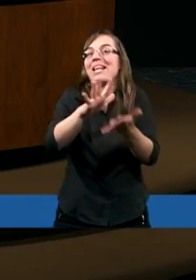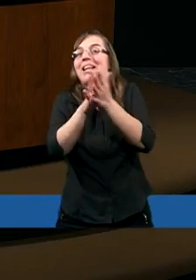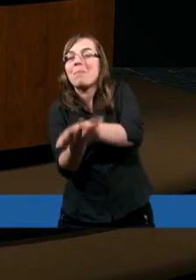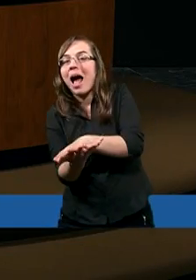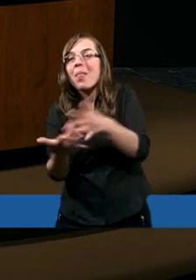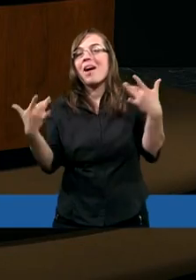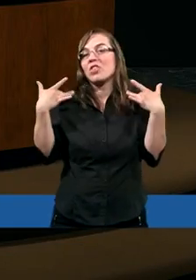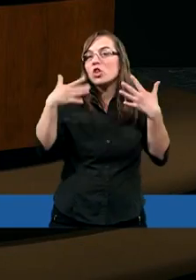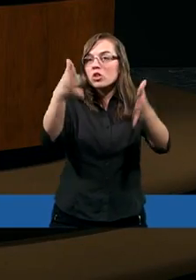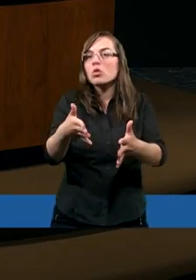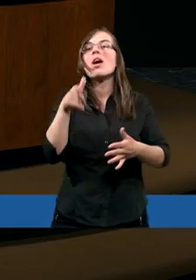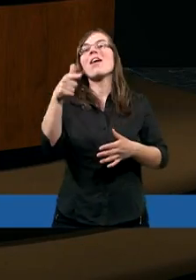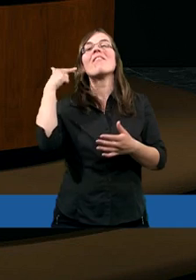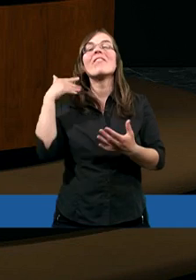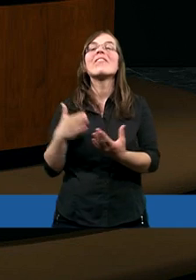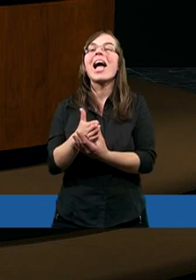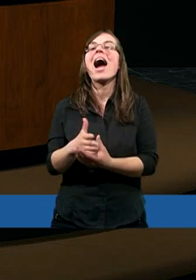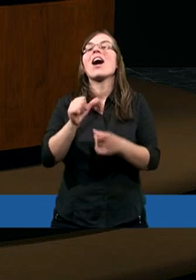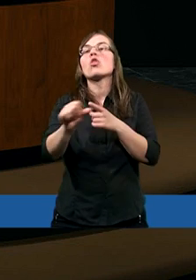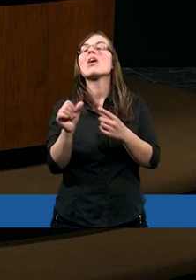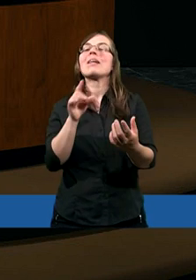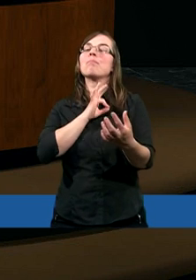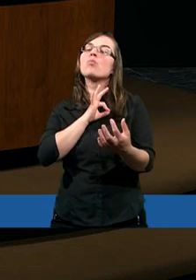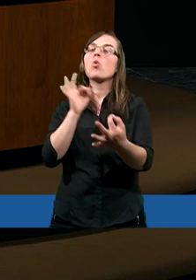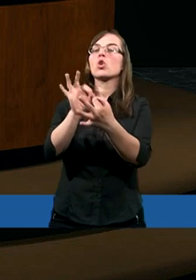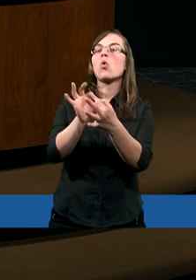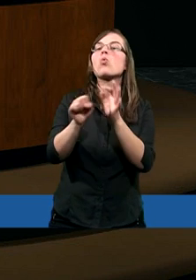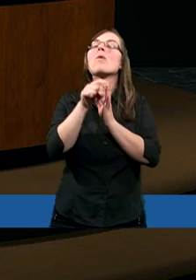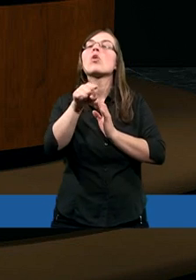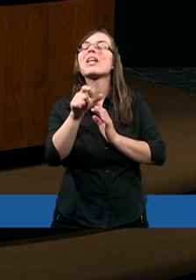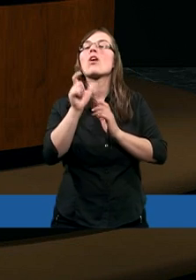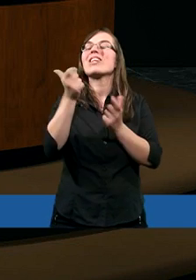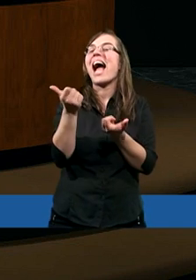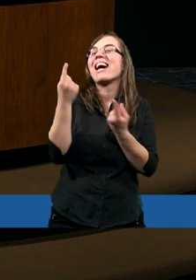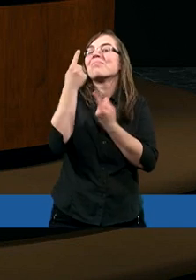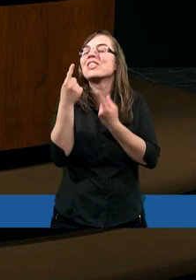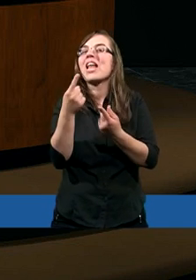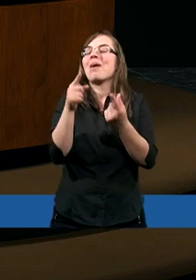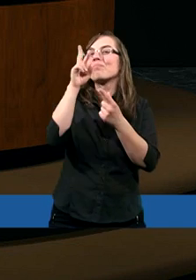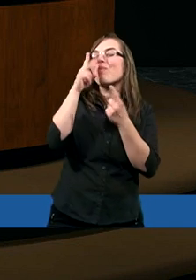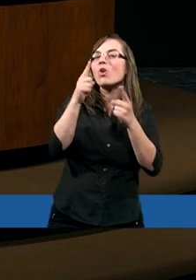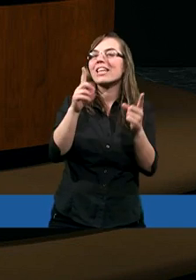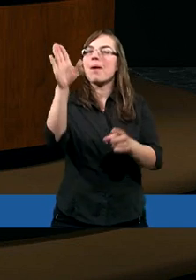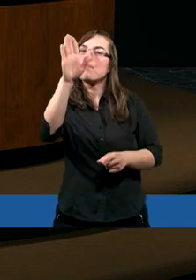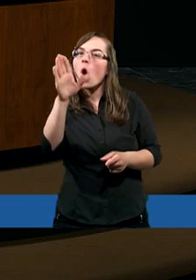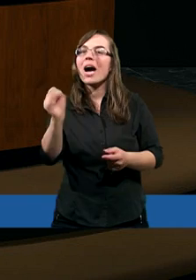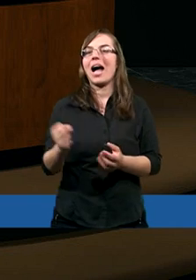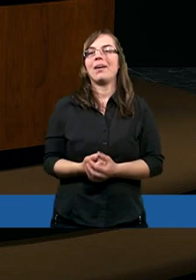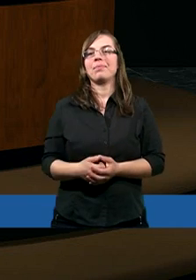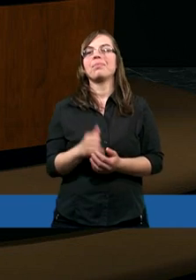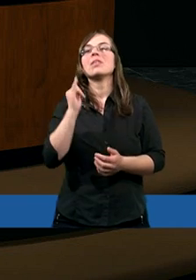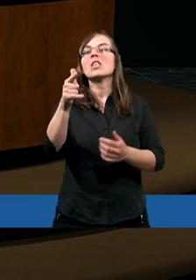Ta wiara to jest właśnie mój stosunek do tego, co poznałem. Czyli jak oni poznali to, że